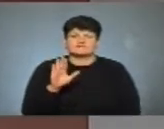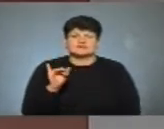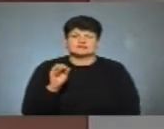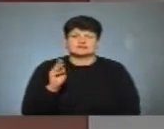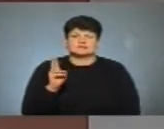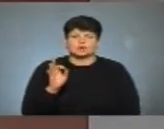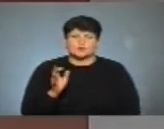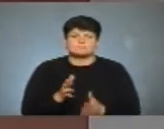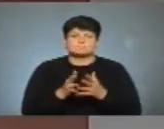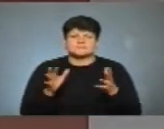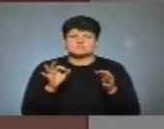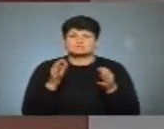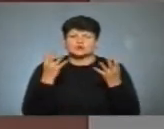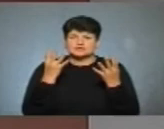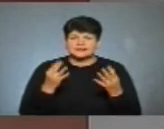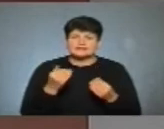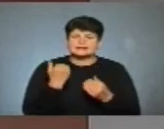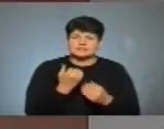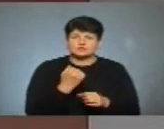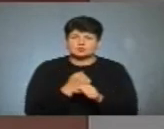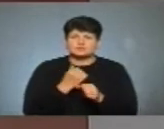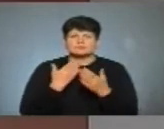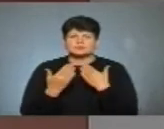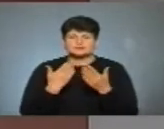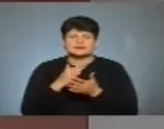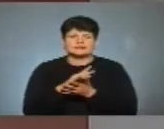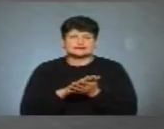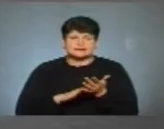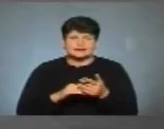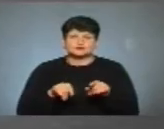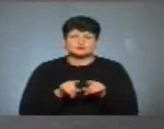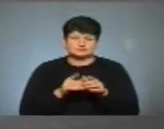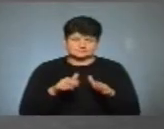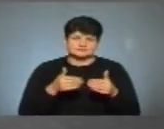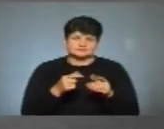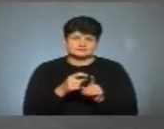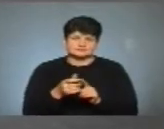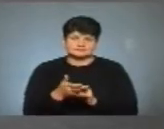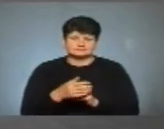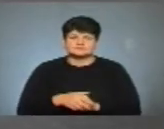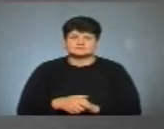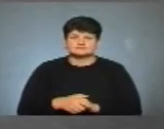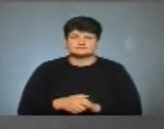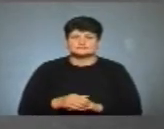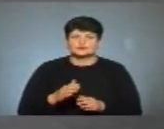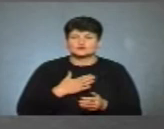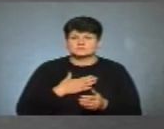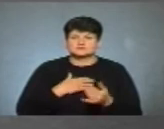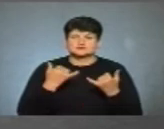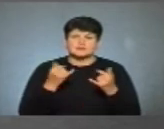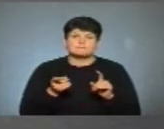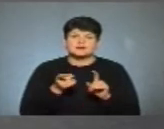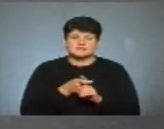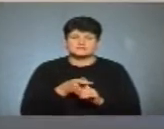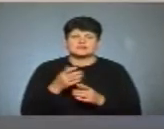Більше про День бібліотек, їхню роботу ми поспілкуємося далі, отож, Юлія, передаю тобі слово. І до нашого ефіру вже